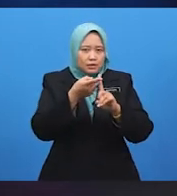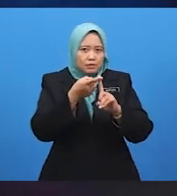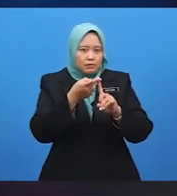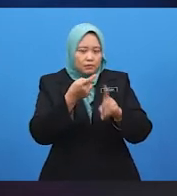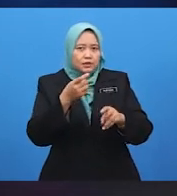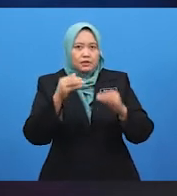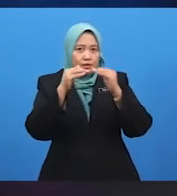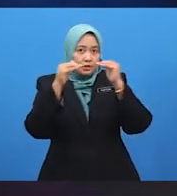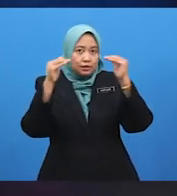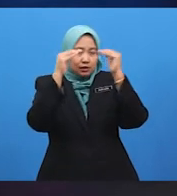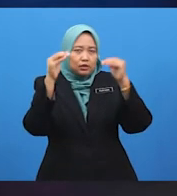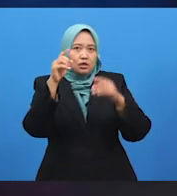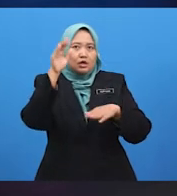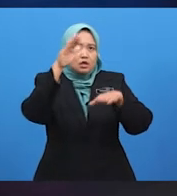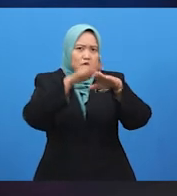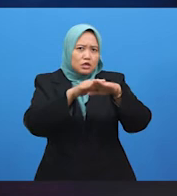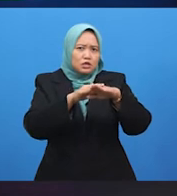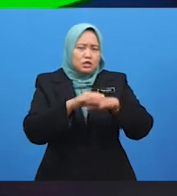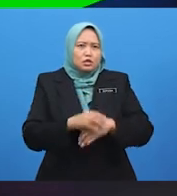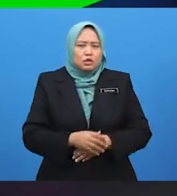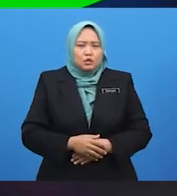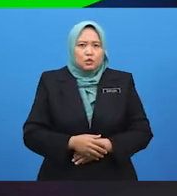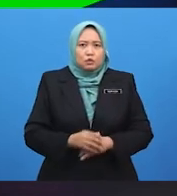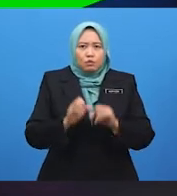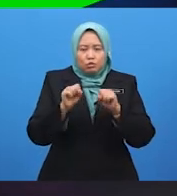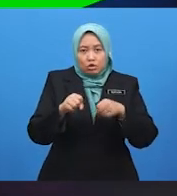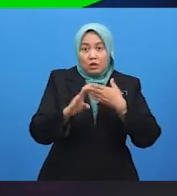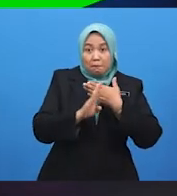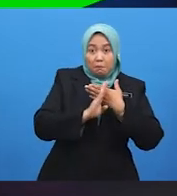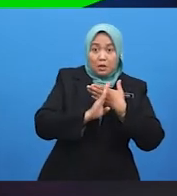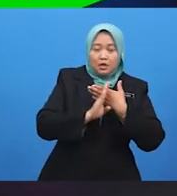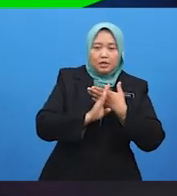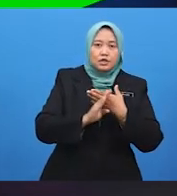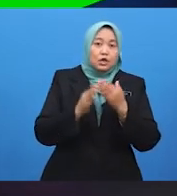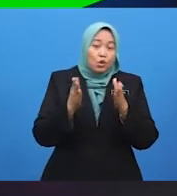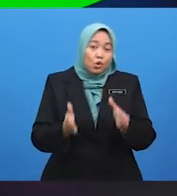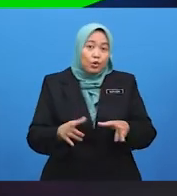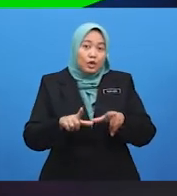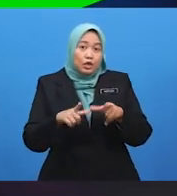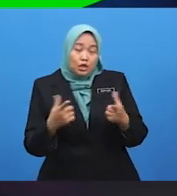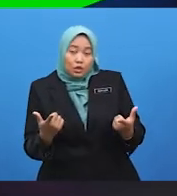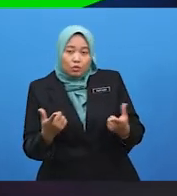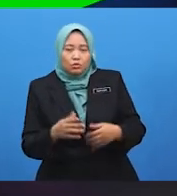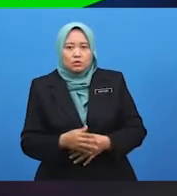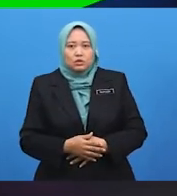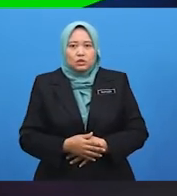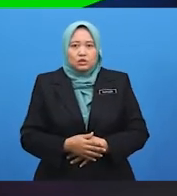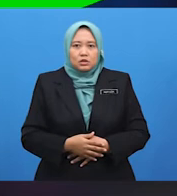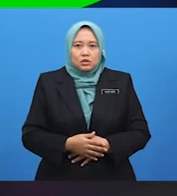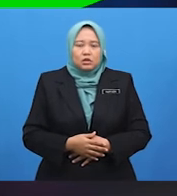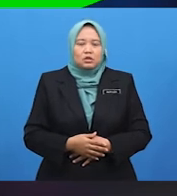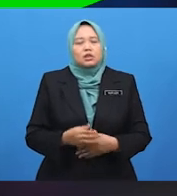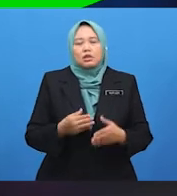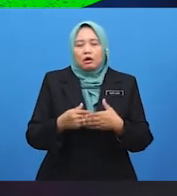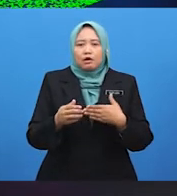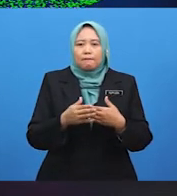mengancam keselamatan jiran kita. Biarlah, Kamal. Di sini ada pekerja yang mengutih sampah. Lagipun, jiran lain